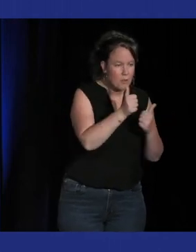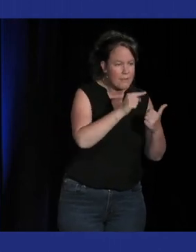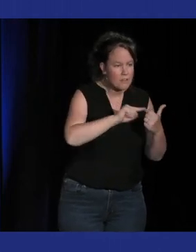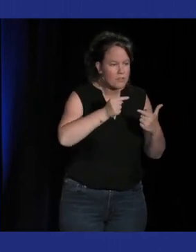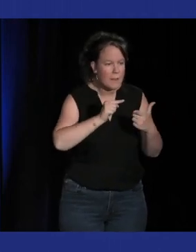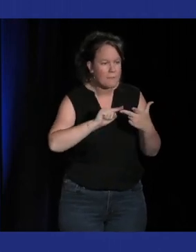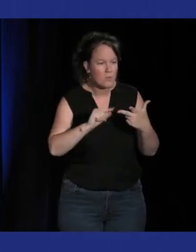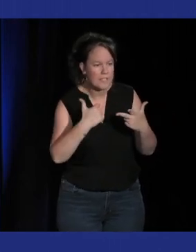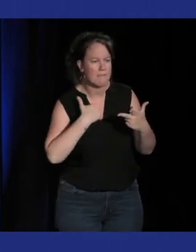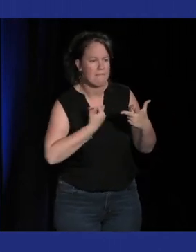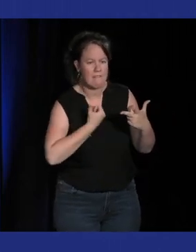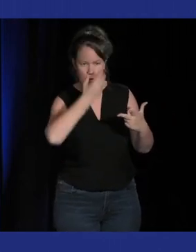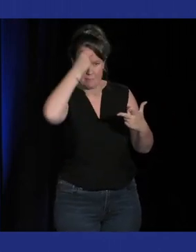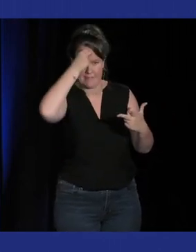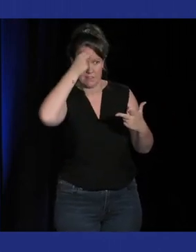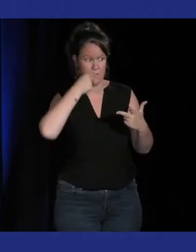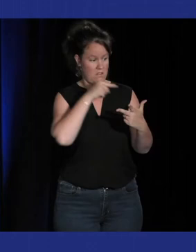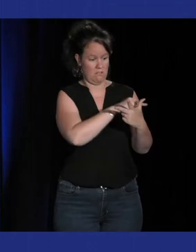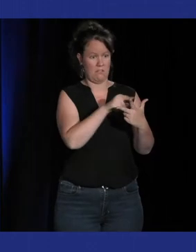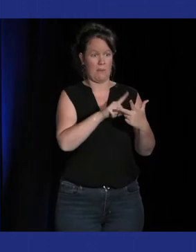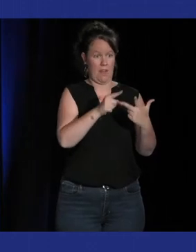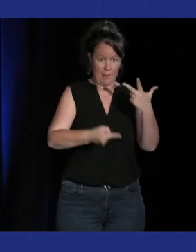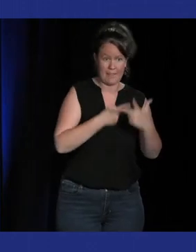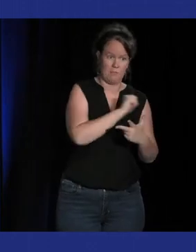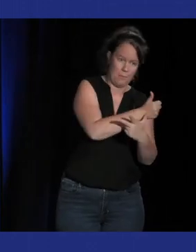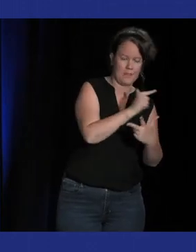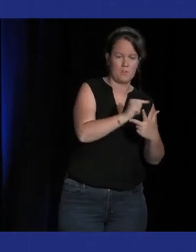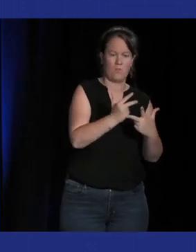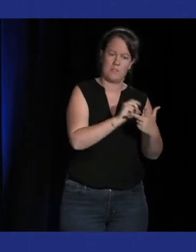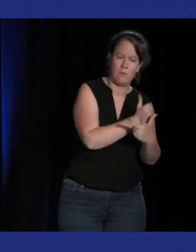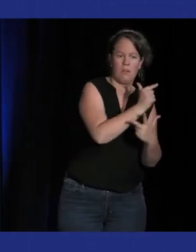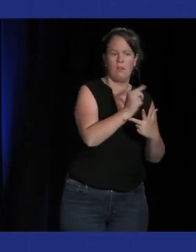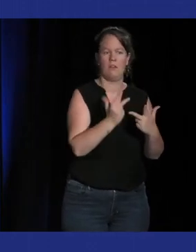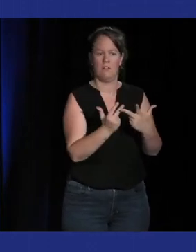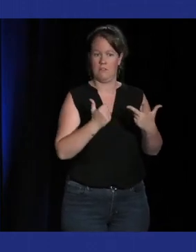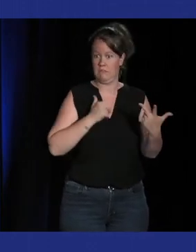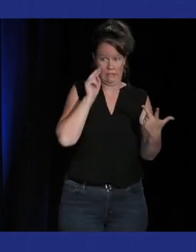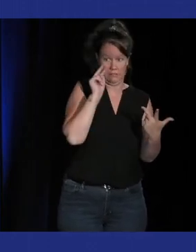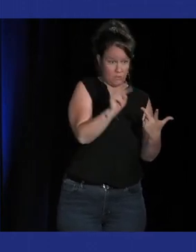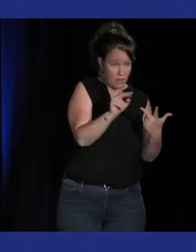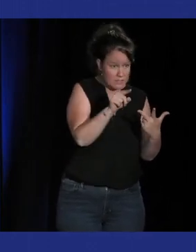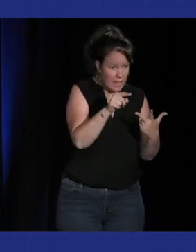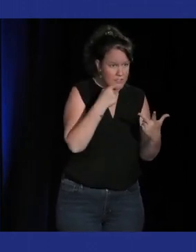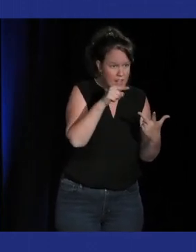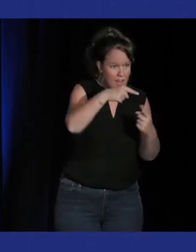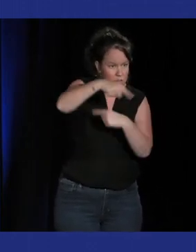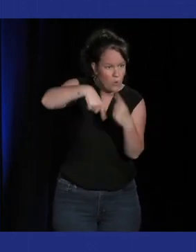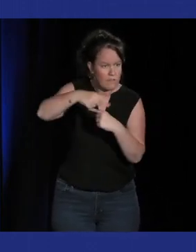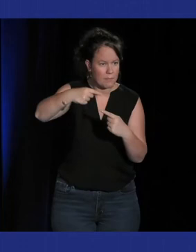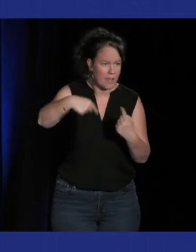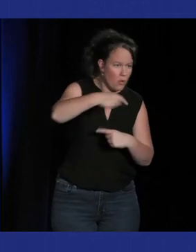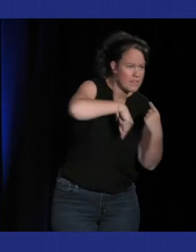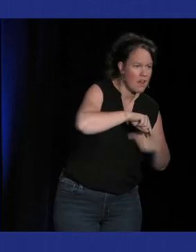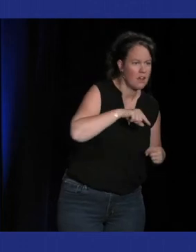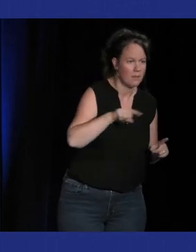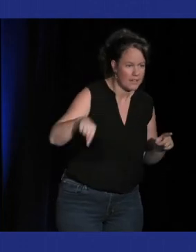un peu la musicalité du boss quelque part où il va tourner dans chaque coin puis après il faut retenir qu'il va revenir